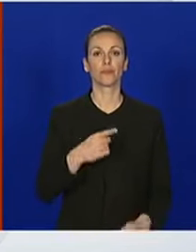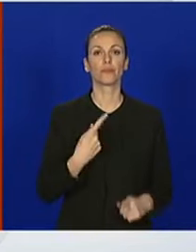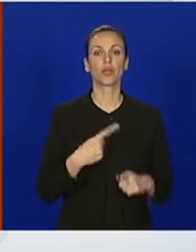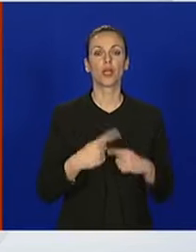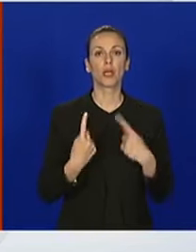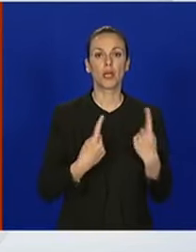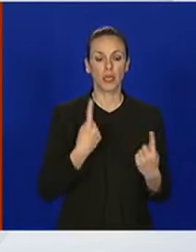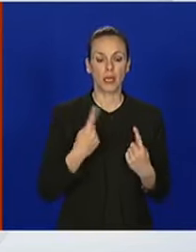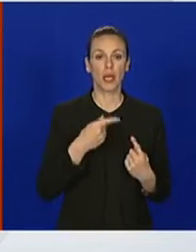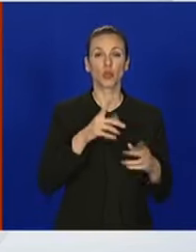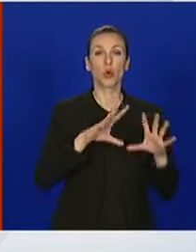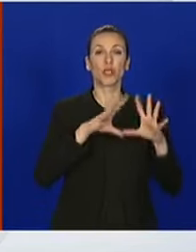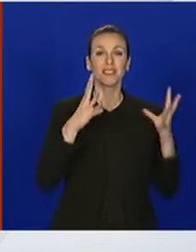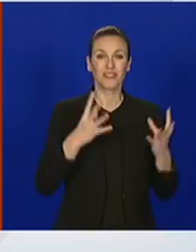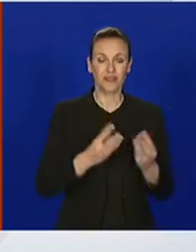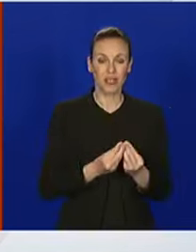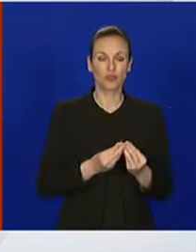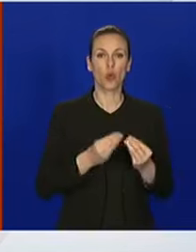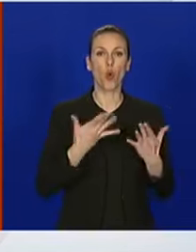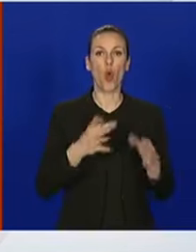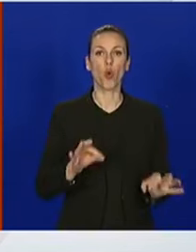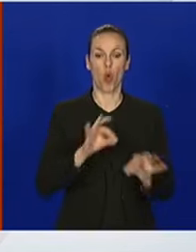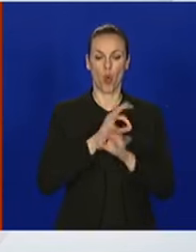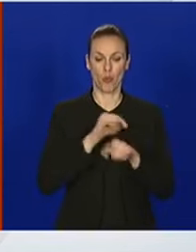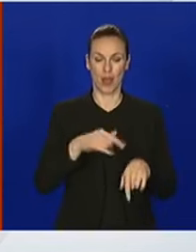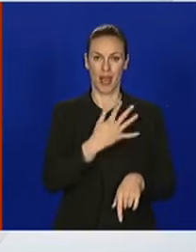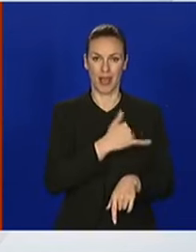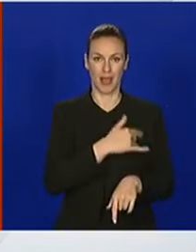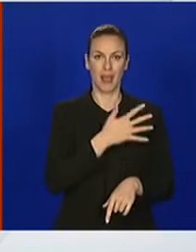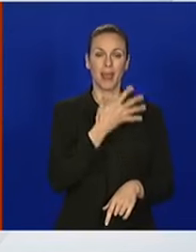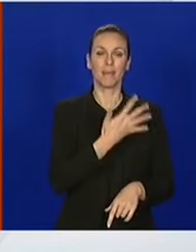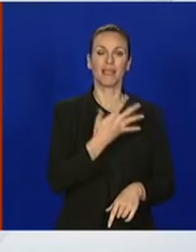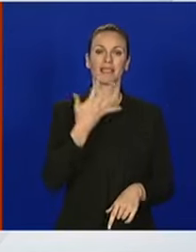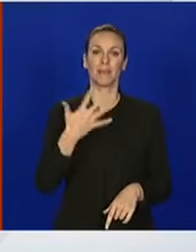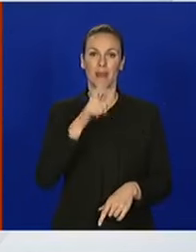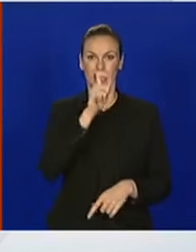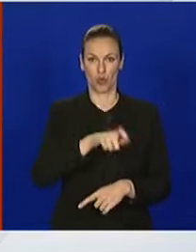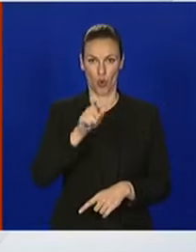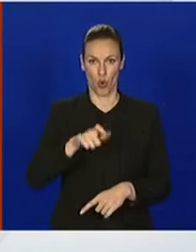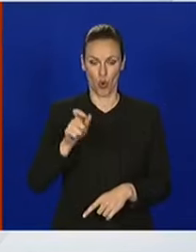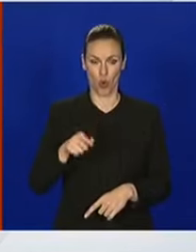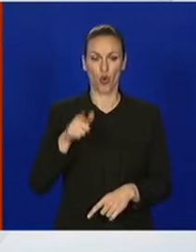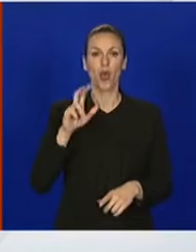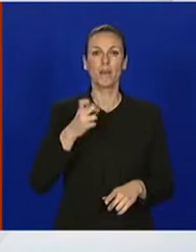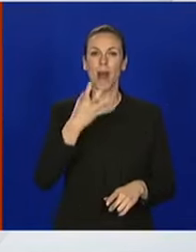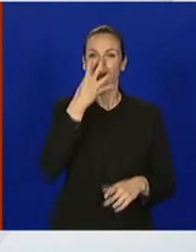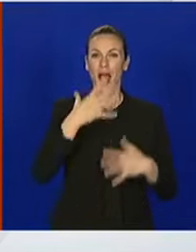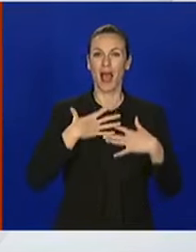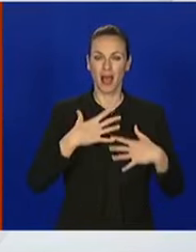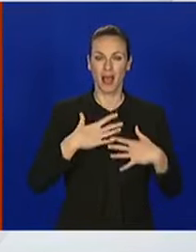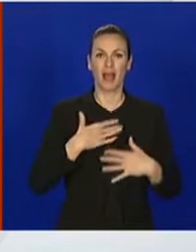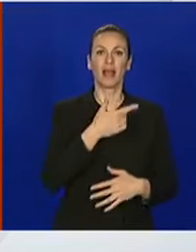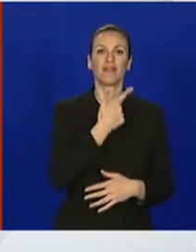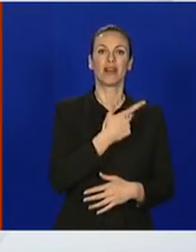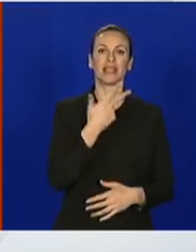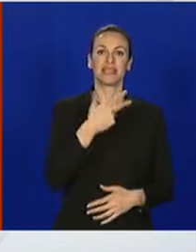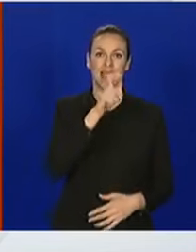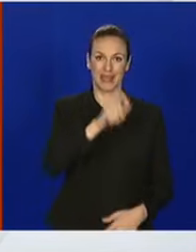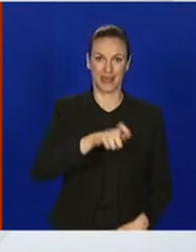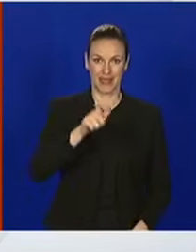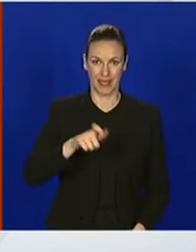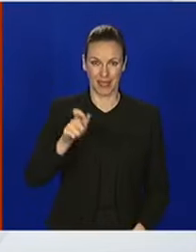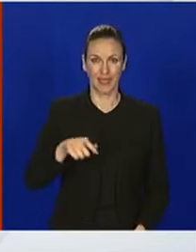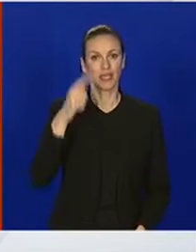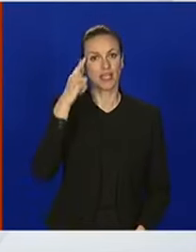što daje ukupan broj preminulih u Republici Hrvatskoj od 55. Na respiratoru imamo 23 bolesnika,